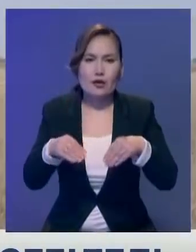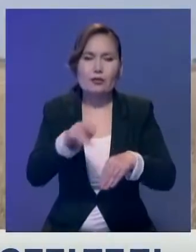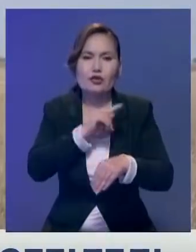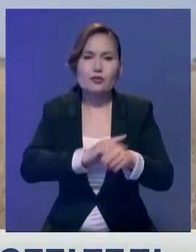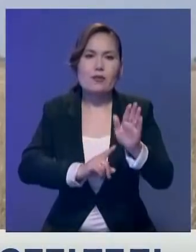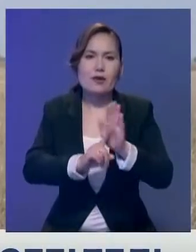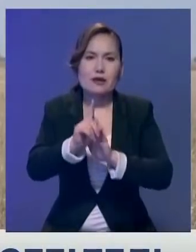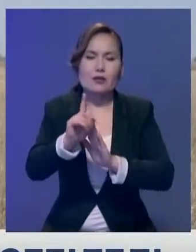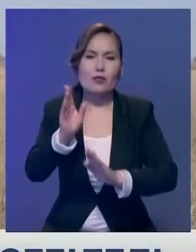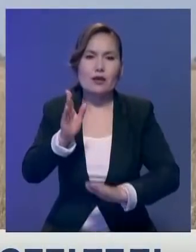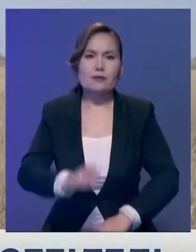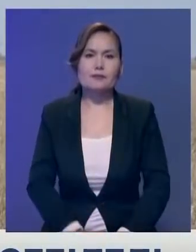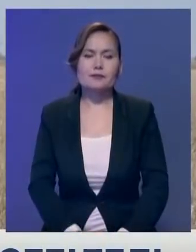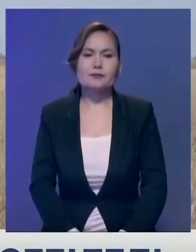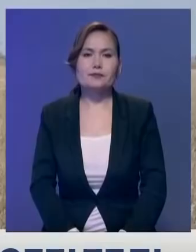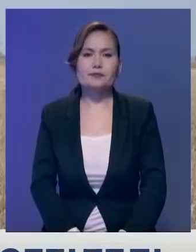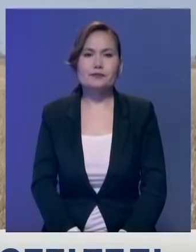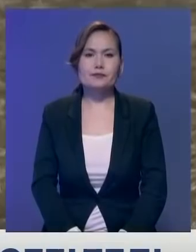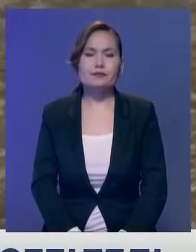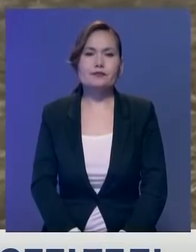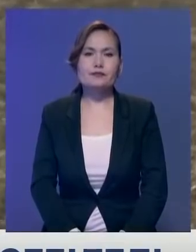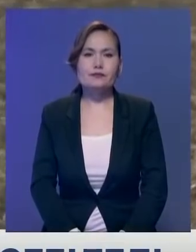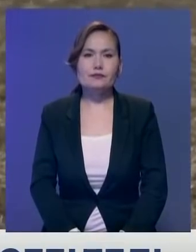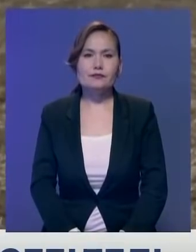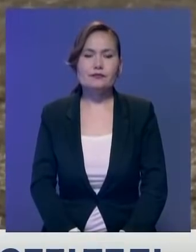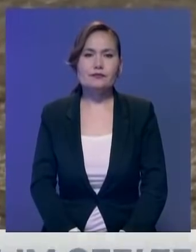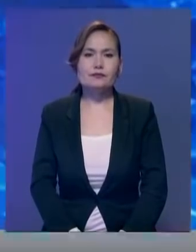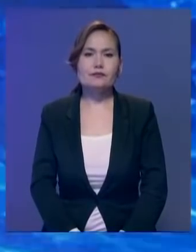Анатолий Паляннығы үшін Қаренка Ақмұлы облысынан Қабар 24.